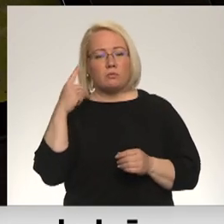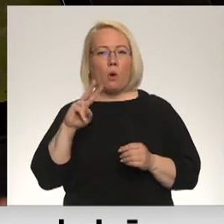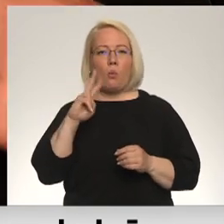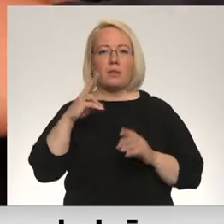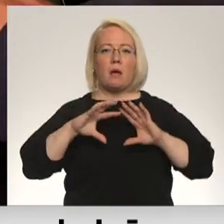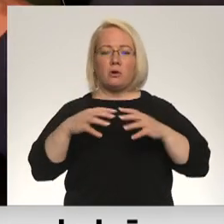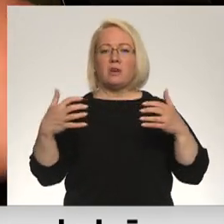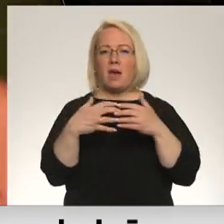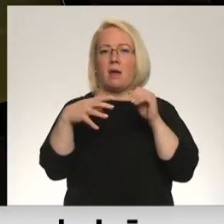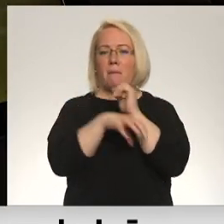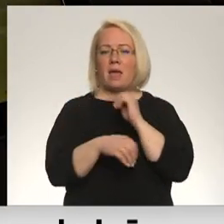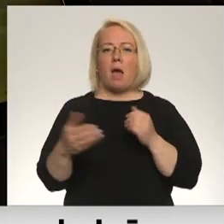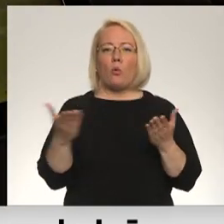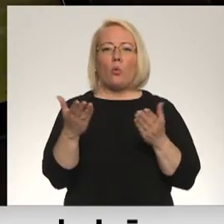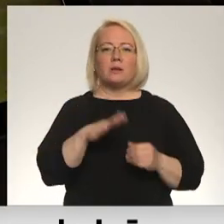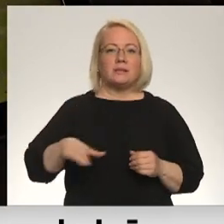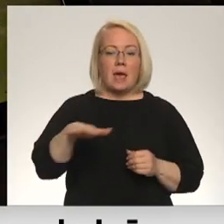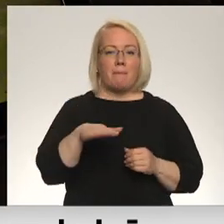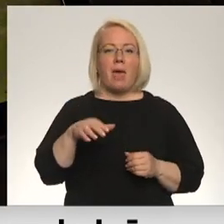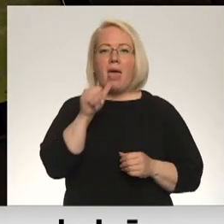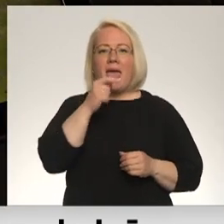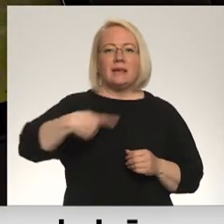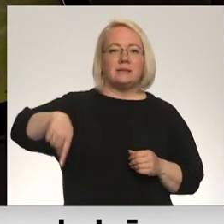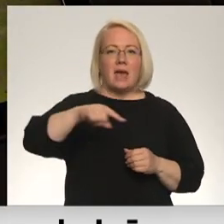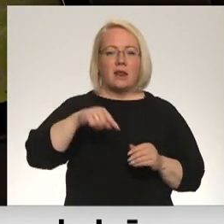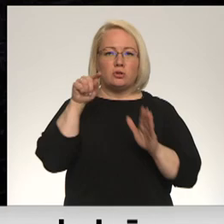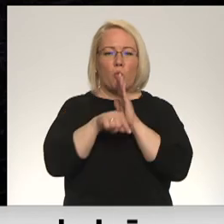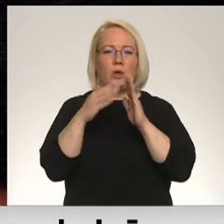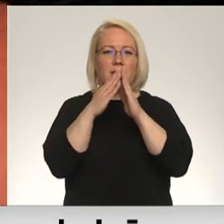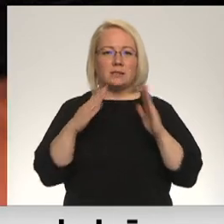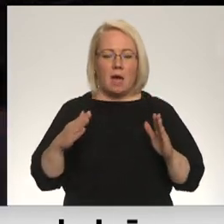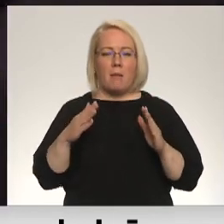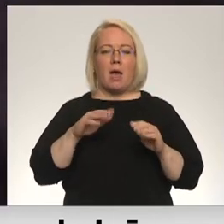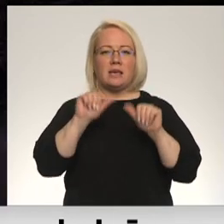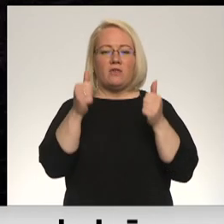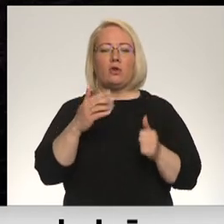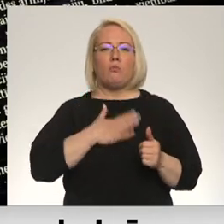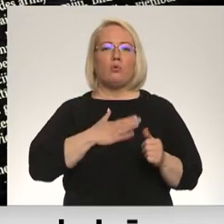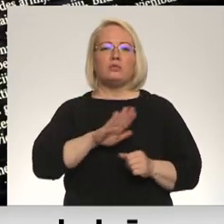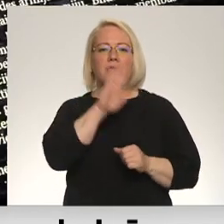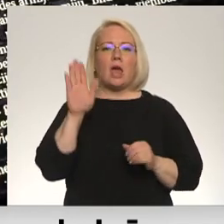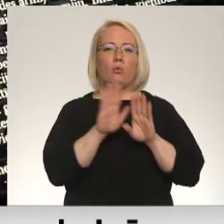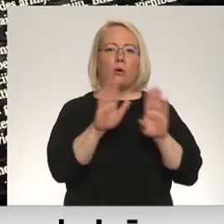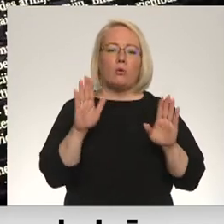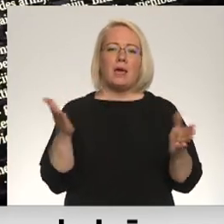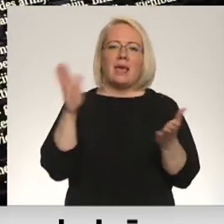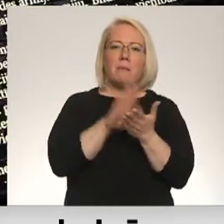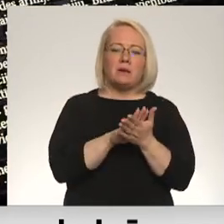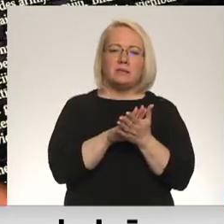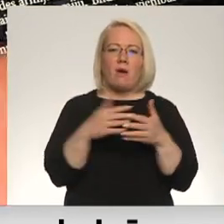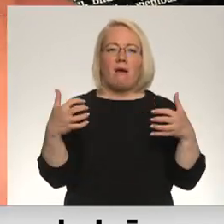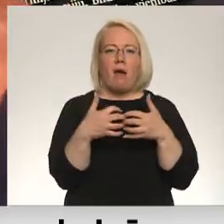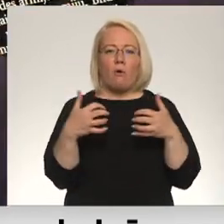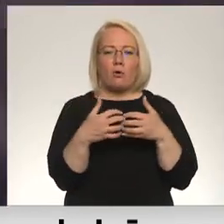karadarbības beigām Kurzemē, Ezeres Muites namā izveidot arī mūsdienīga ekspozīcija, kurā iepazīt gan karojošās puses, gan